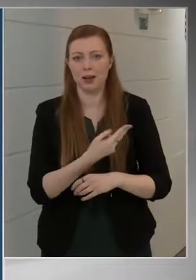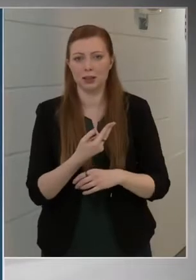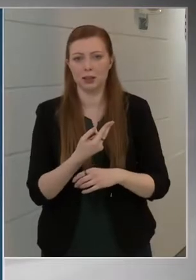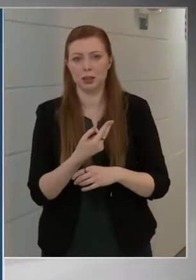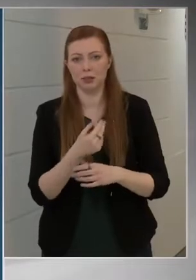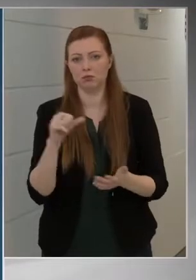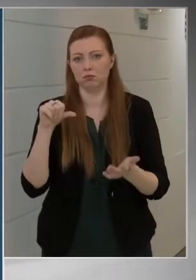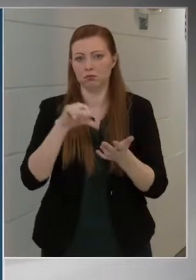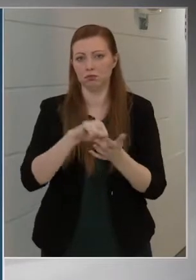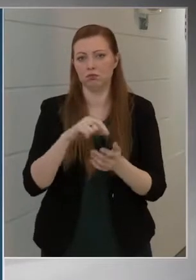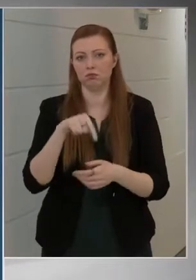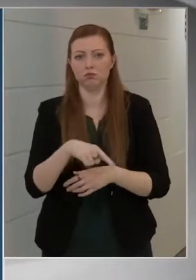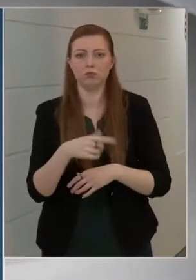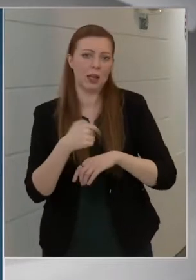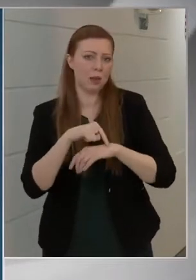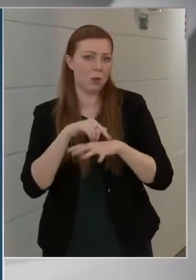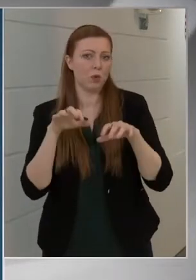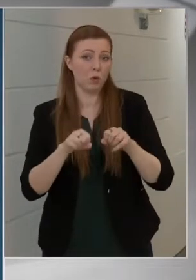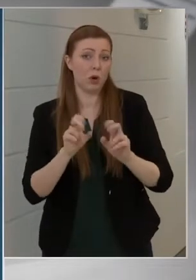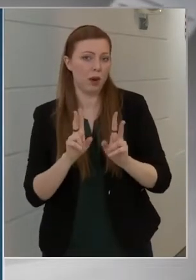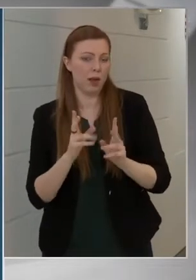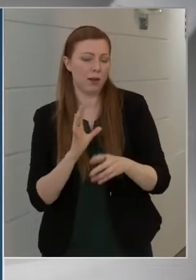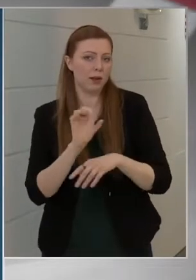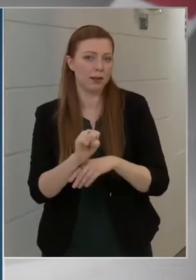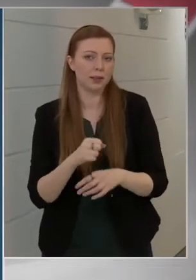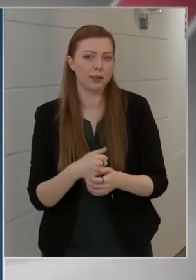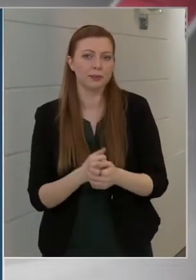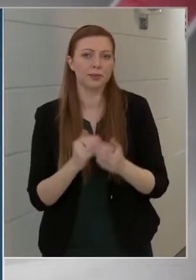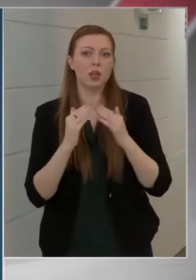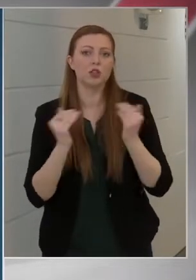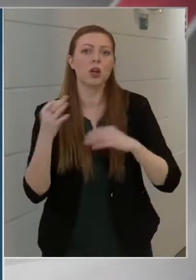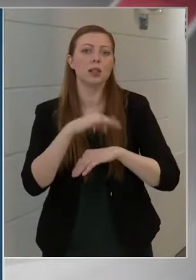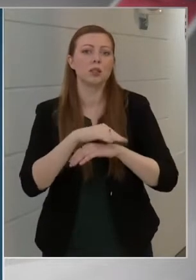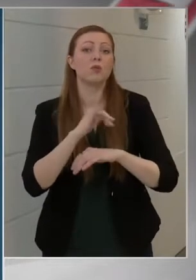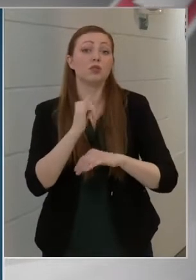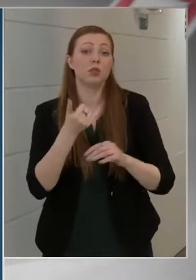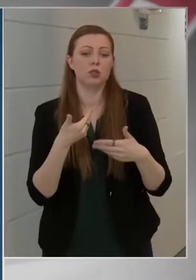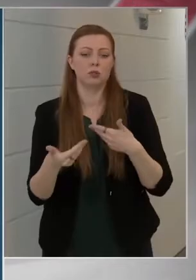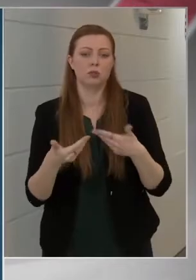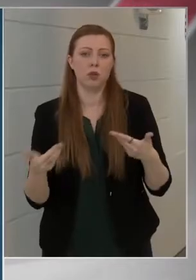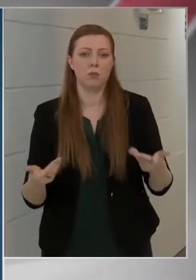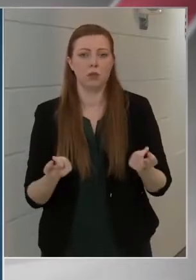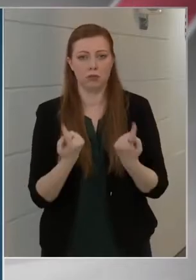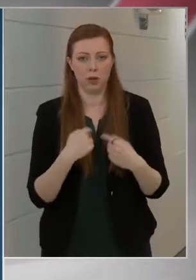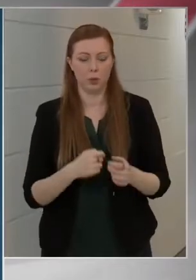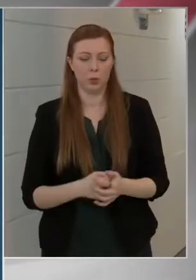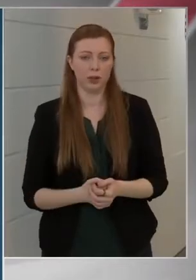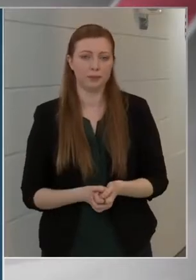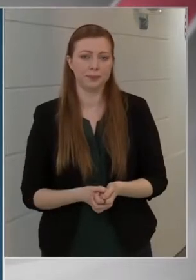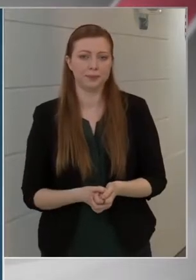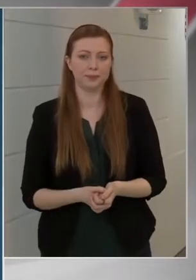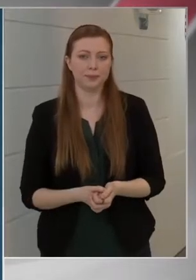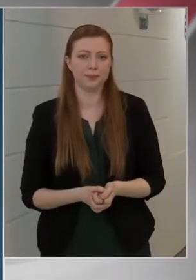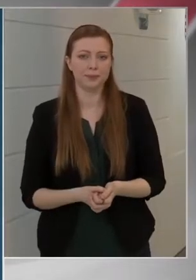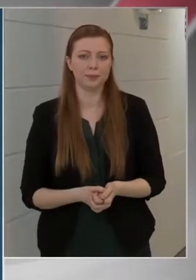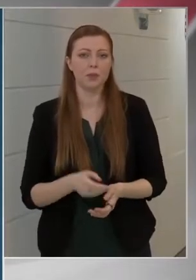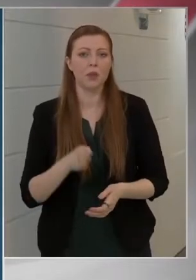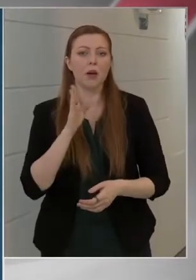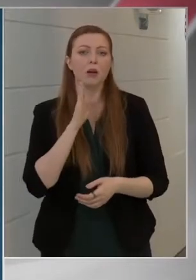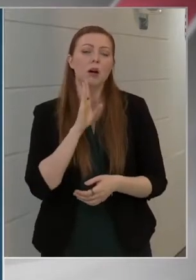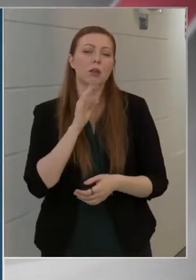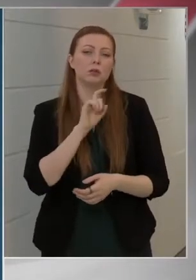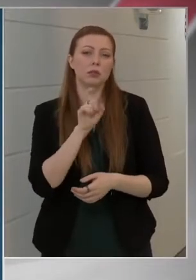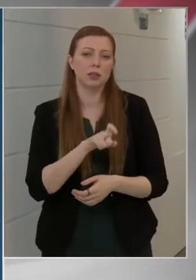elérhető az időpontfoglalóban, és a házi orvosok is kaptak ebből az oltóanyagból. Az AstraZeneca